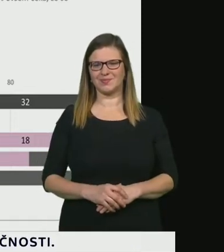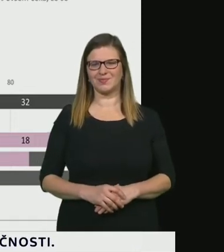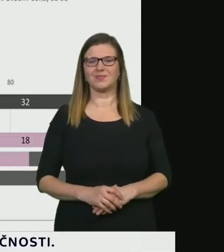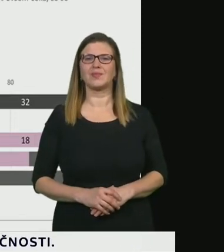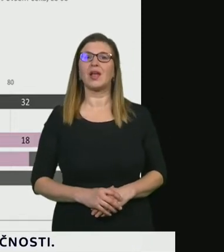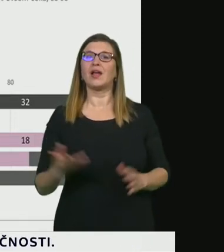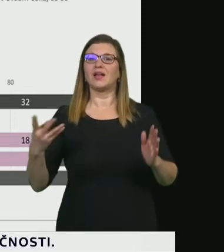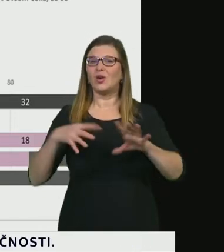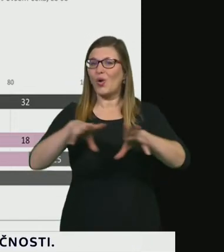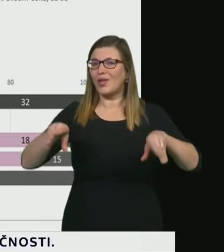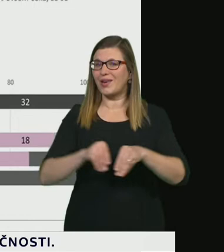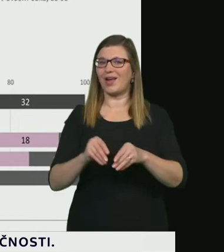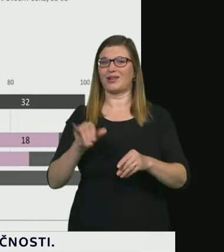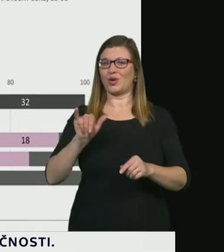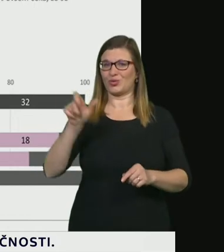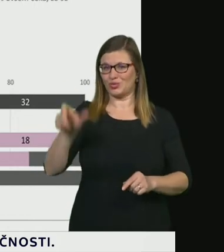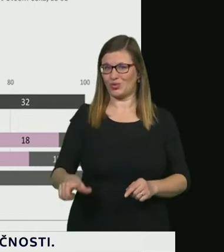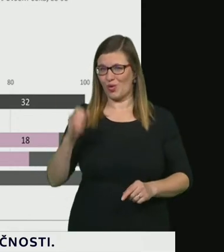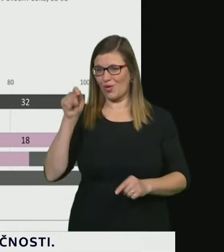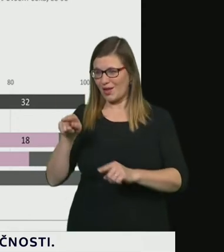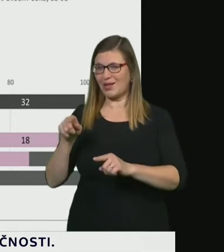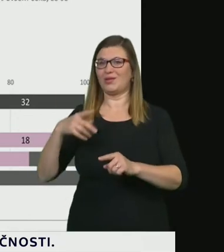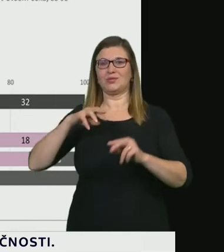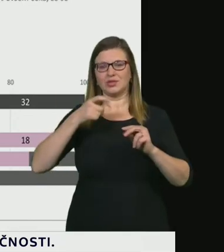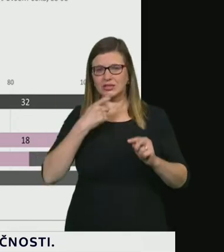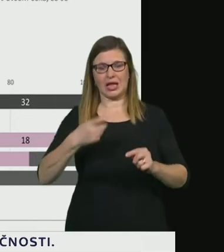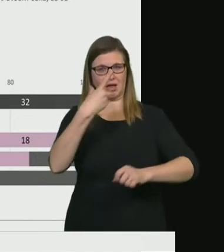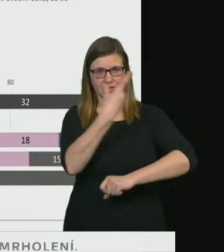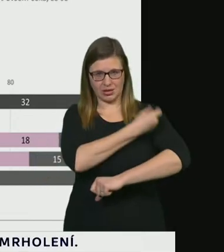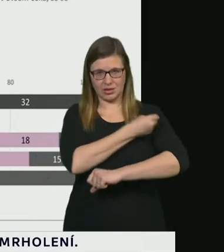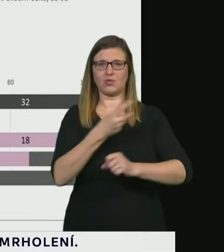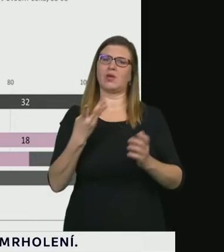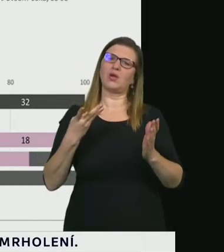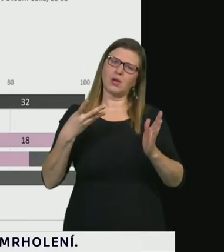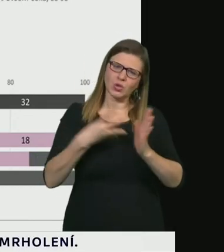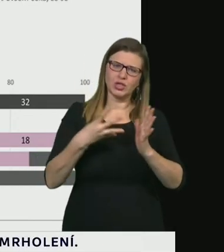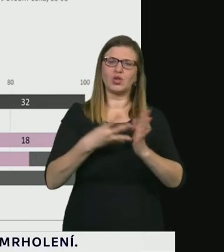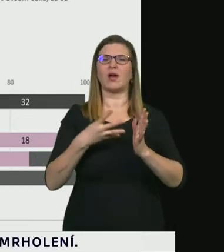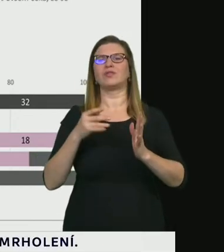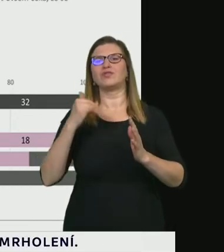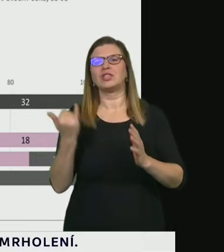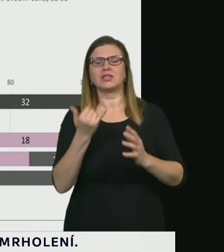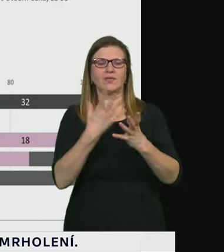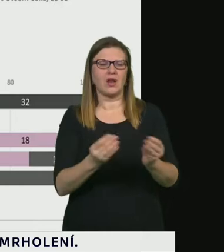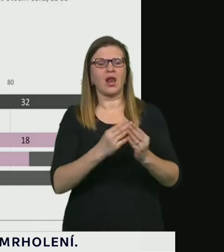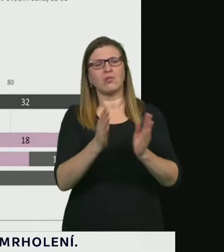většinu té rodiny. Ve chvíli, kdy je někdo protitestování, snaží se logicky přesvědčit zbytek rodiny.